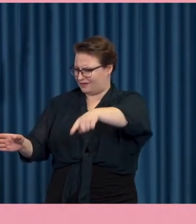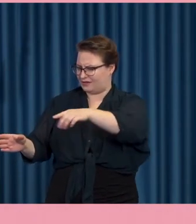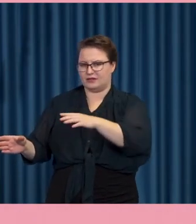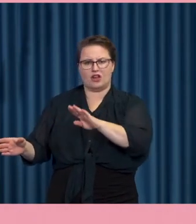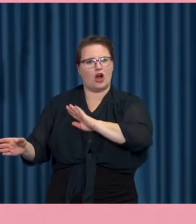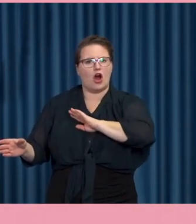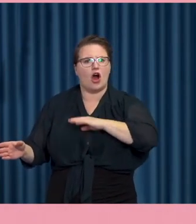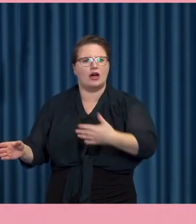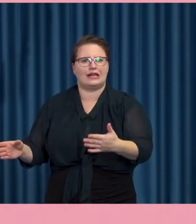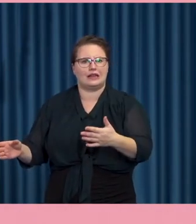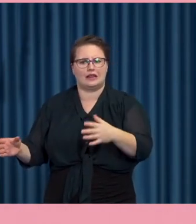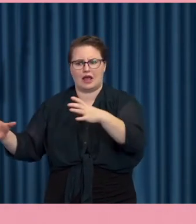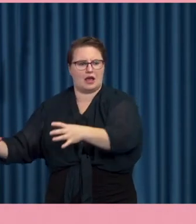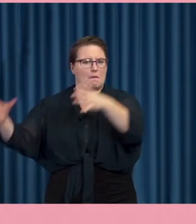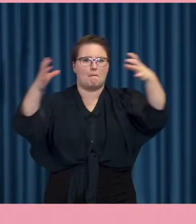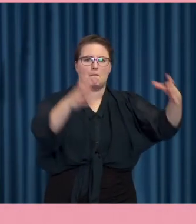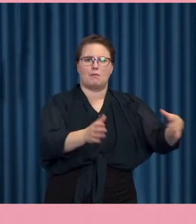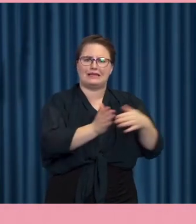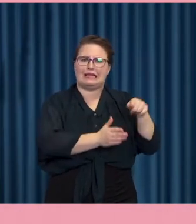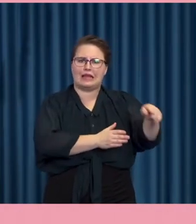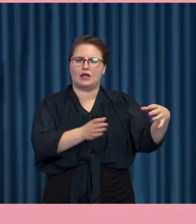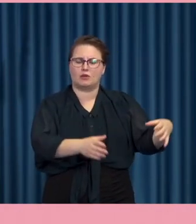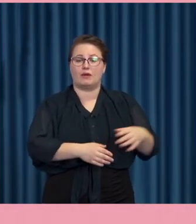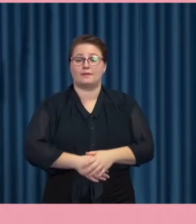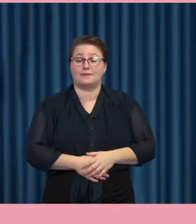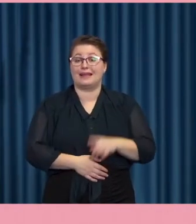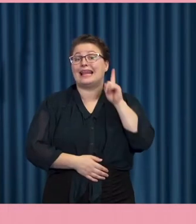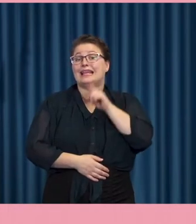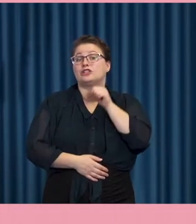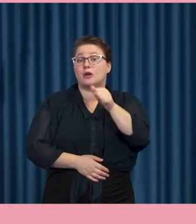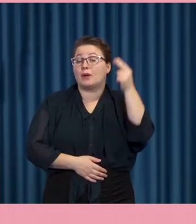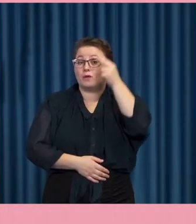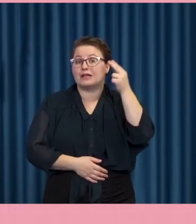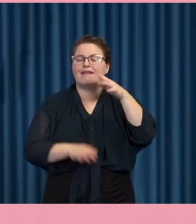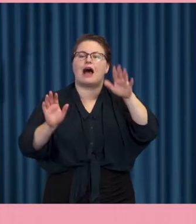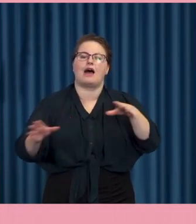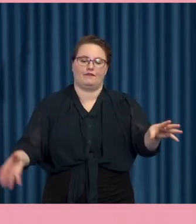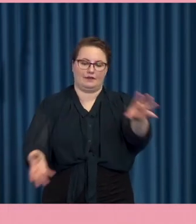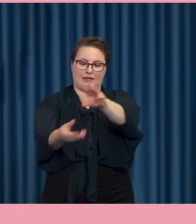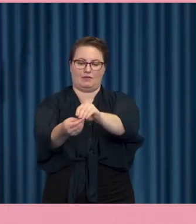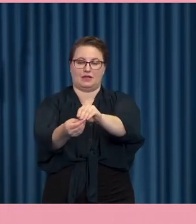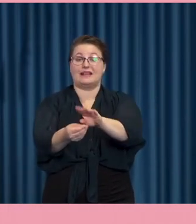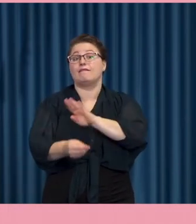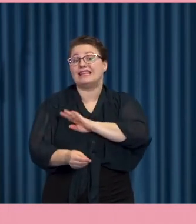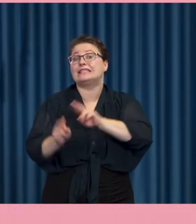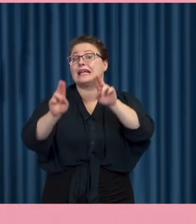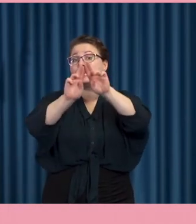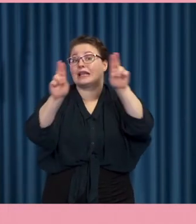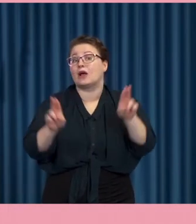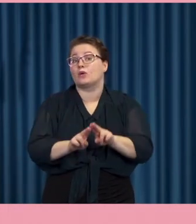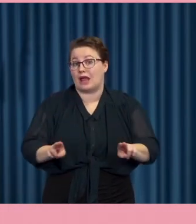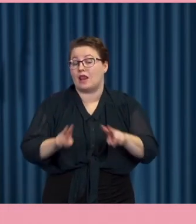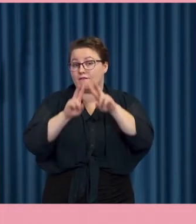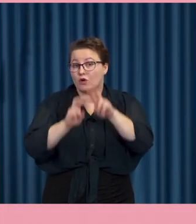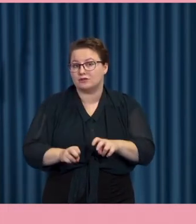riktigt kommit med? Då har Linköpings universitet sammanställt internationell forskning om just